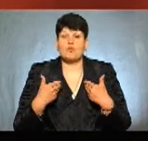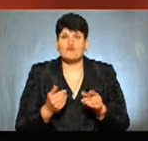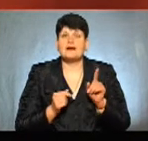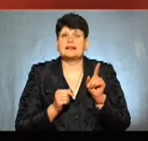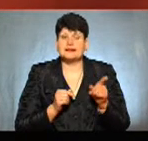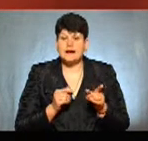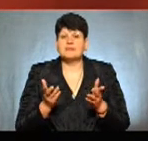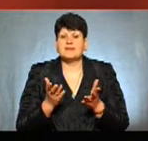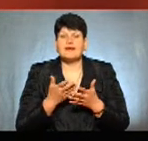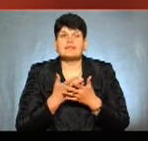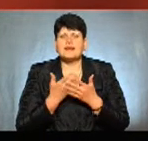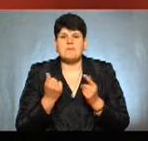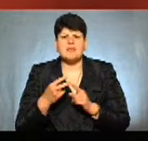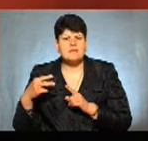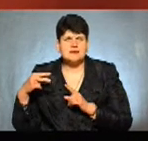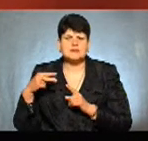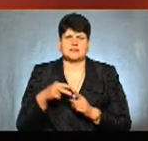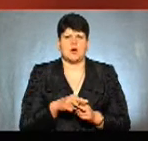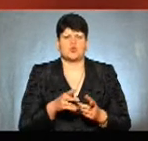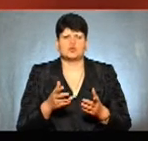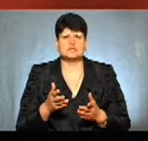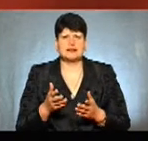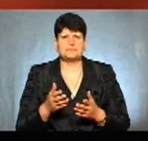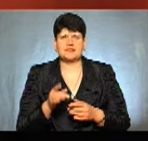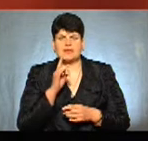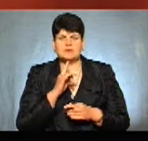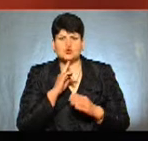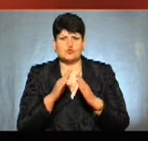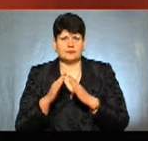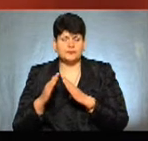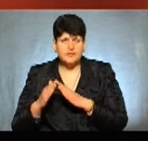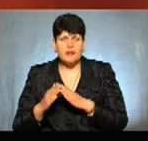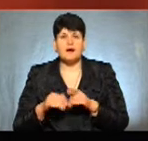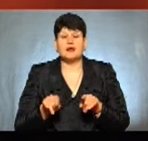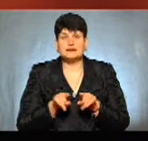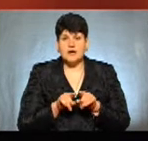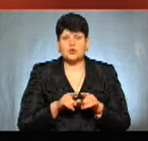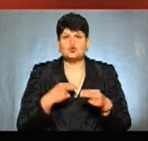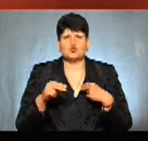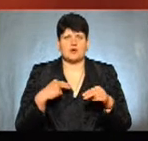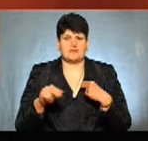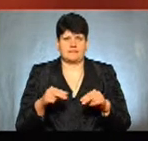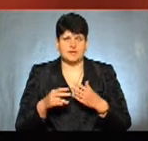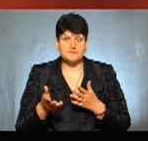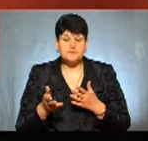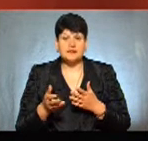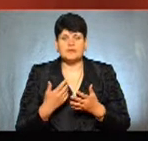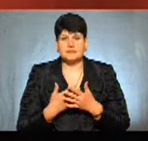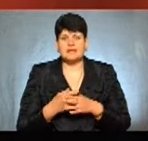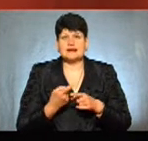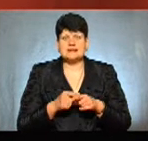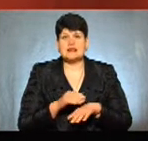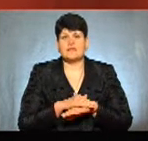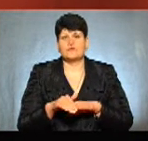немає такої загрузки, як тимчасовими спорудами, а також об'єктами торгівлі. Це і вулиця